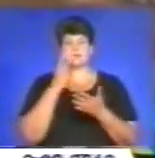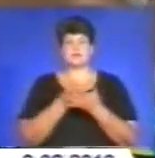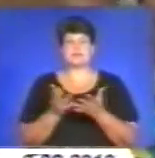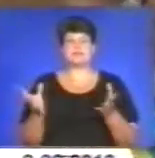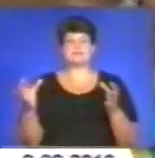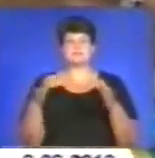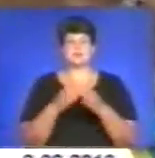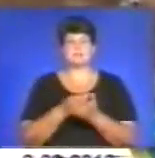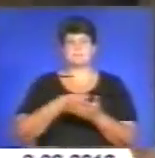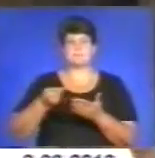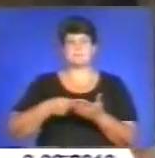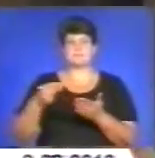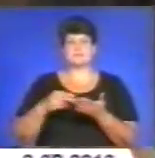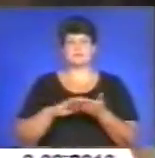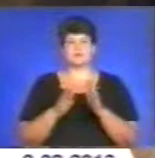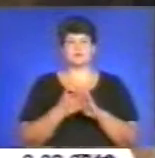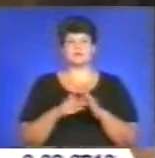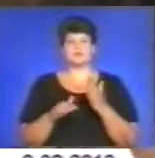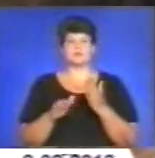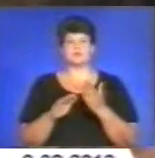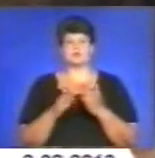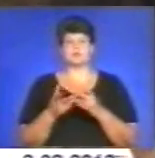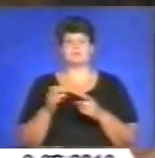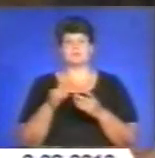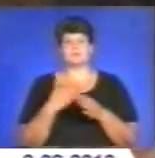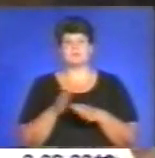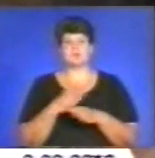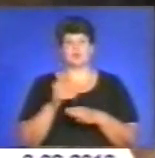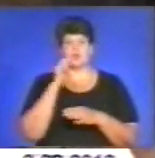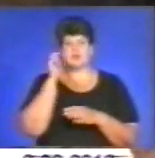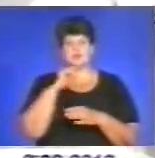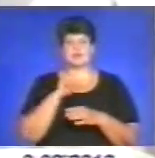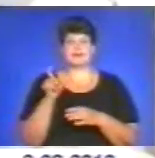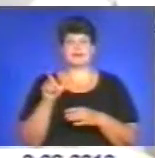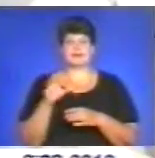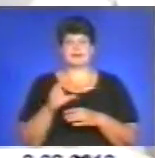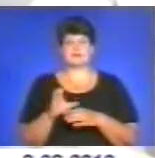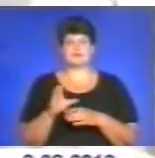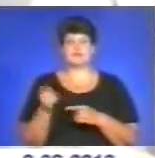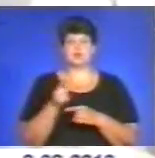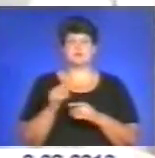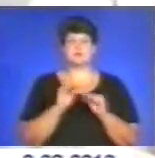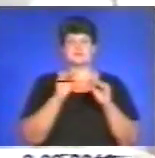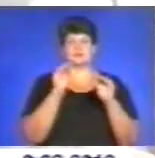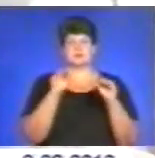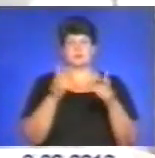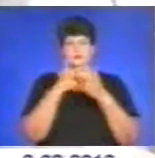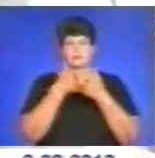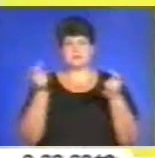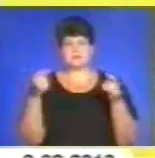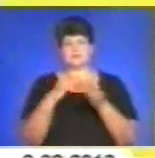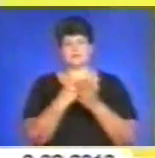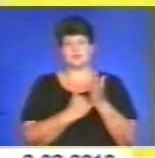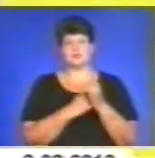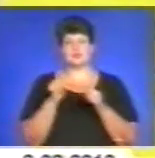підписів за укладення Годи про асоціацію між Україною та Європейським Союзом. У Тернополі встановлені інформаційні намети, в яких